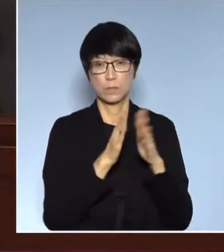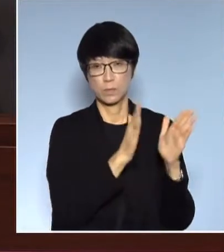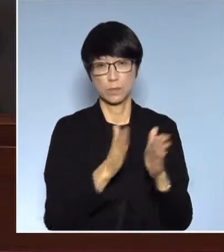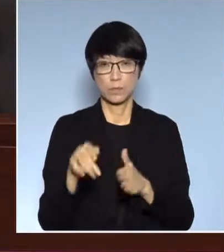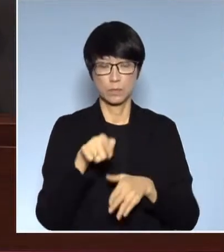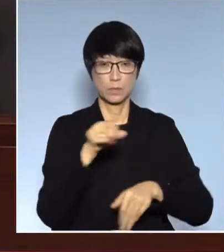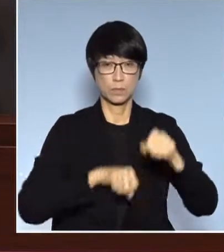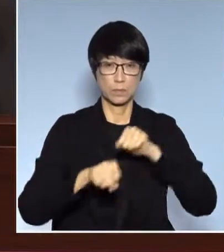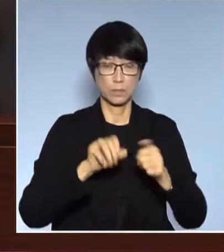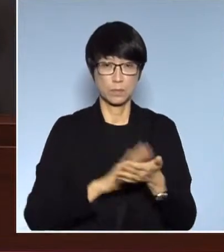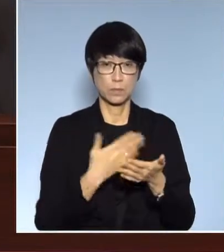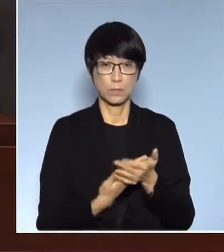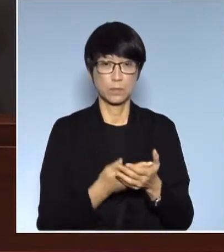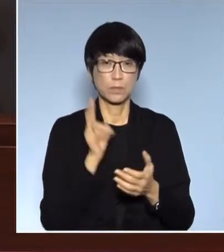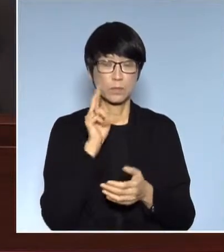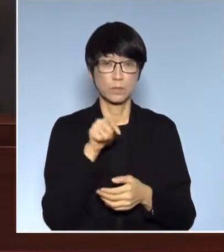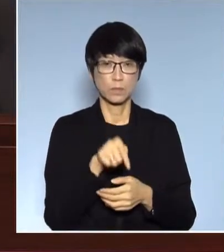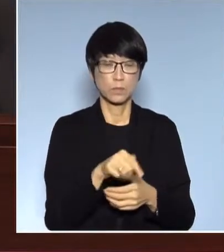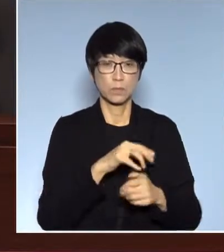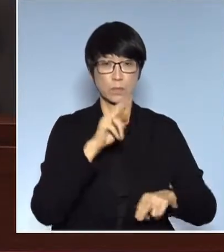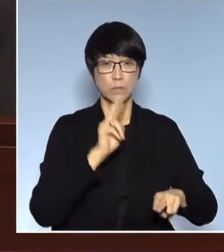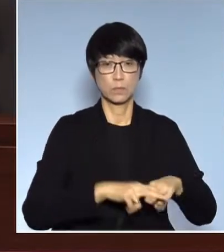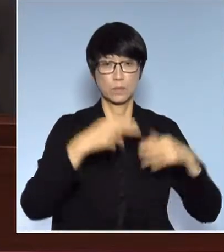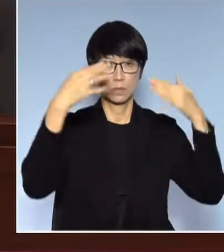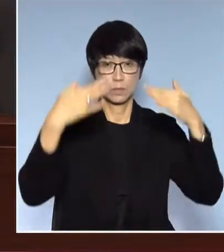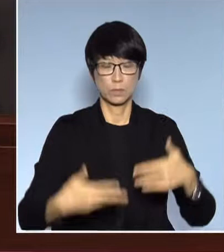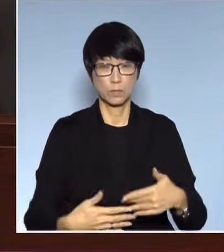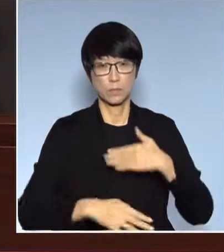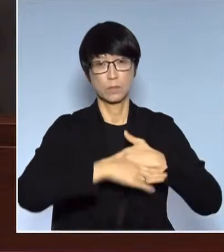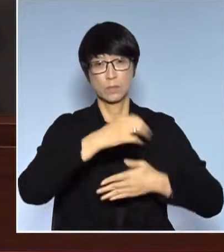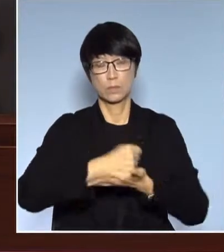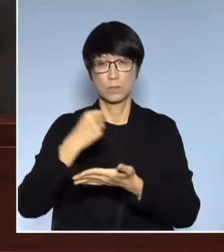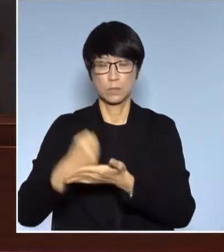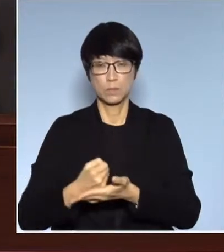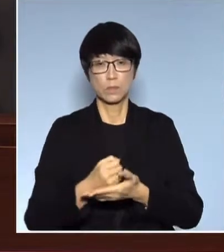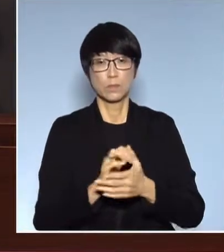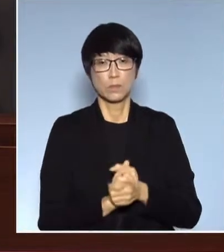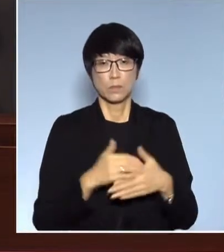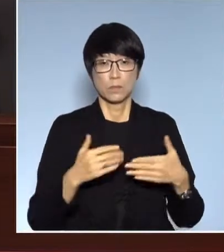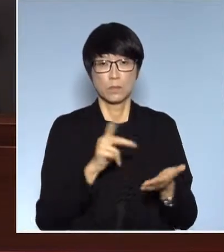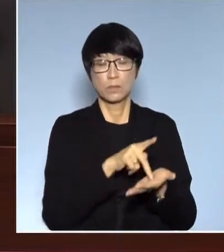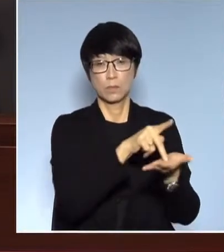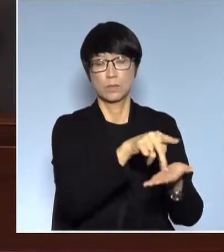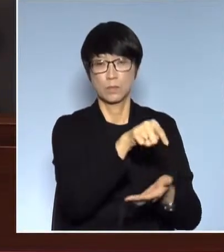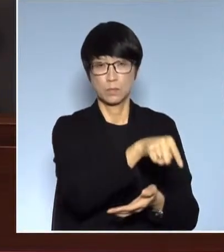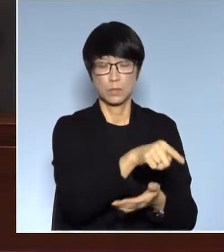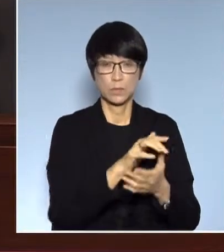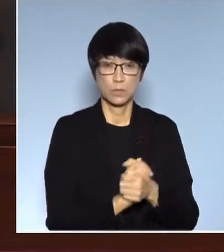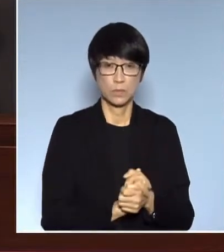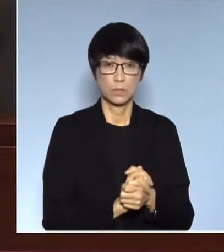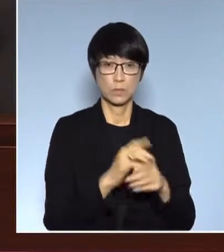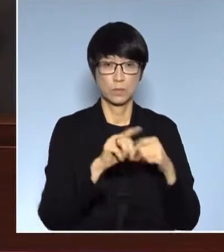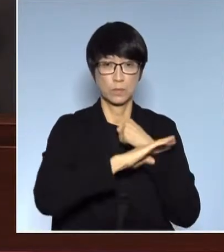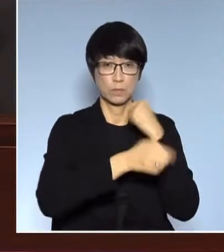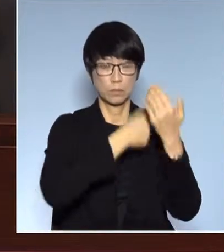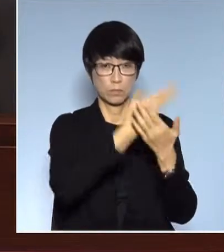但是如果我們往這個地方根據一地兩檢的做法租出去那就等於就是說其實又會有第二套法律呢